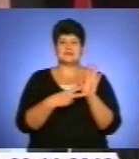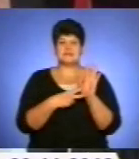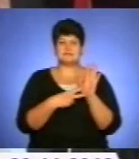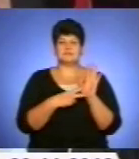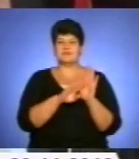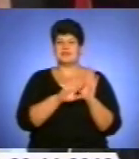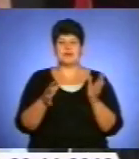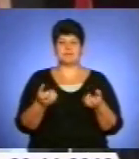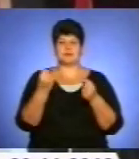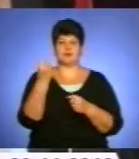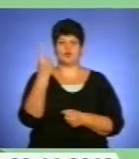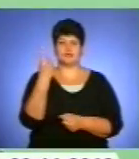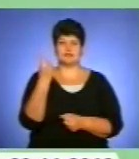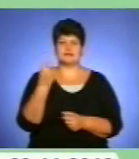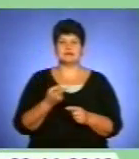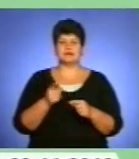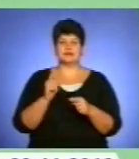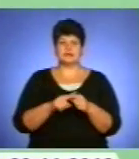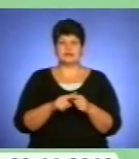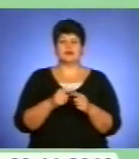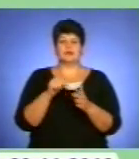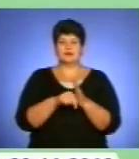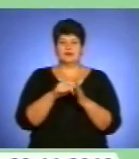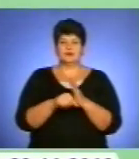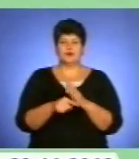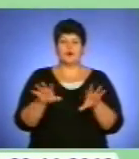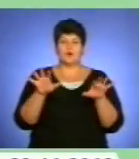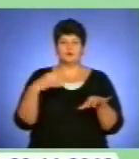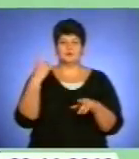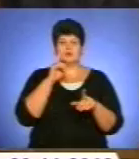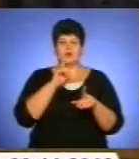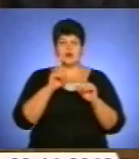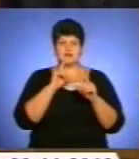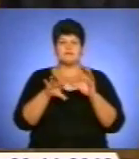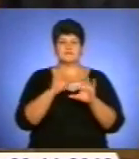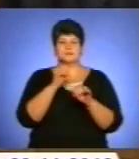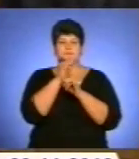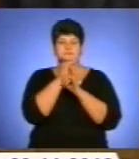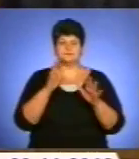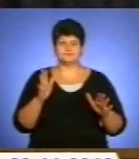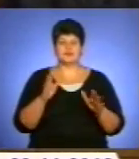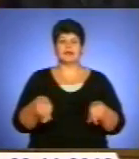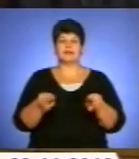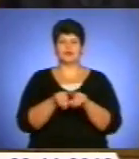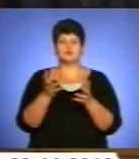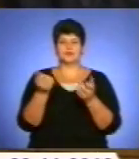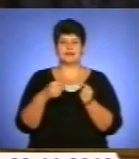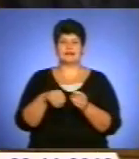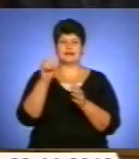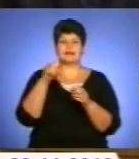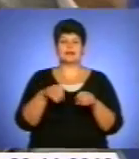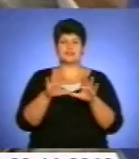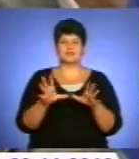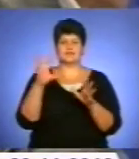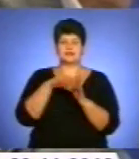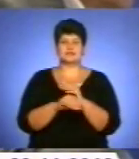підтримали 11. Таким чином голову обласної ради обрати не вдалося. Депутати також прийняли рішення щодо несення змін до обласного